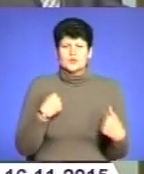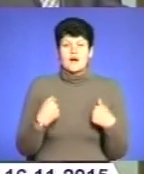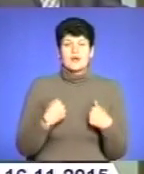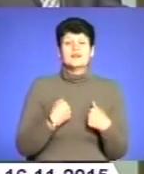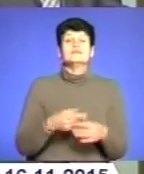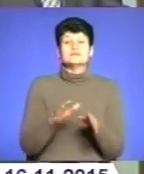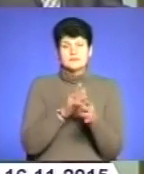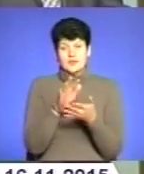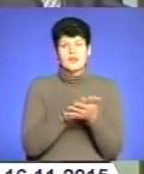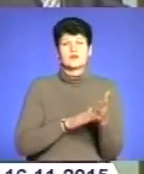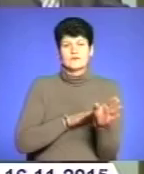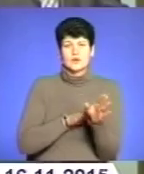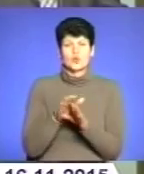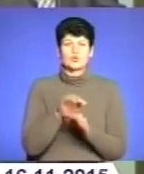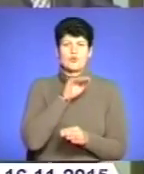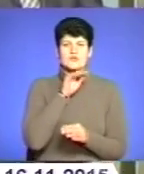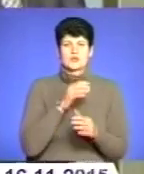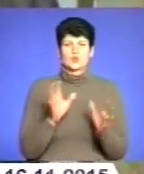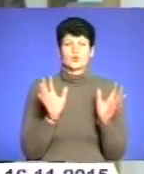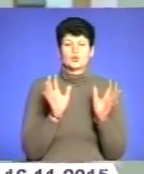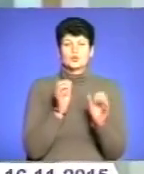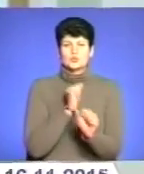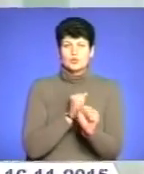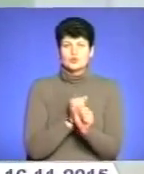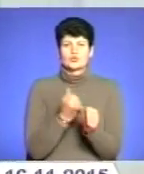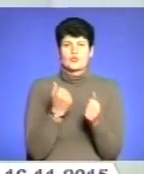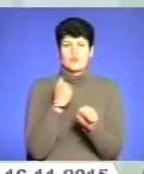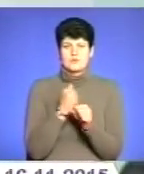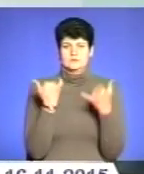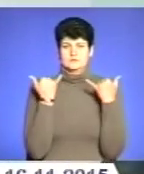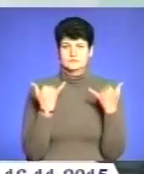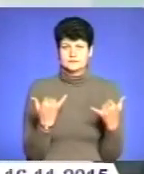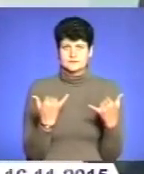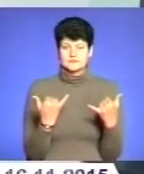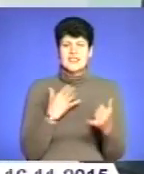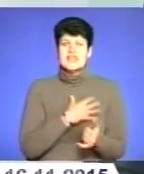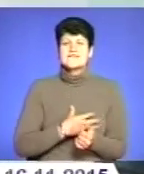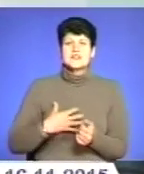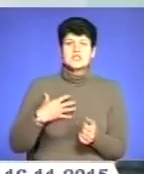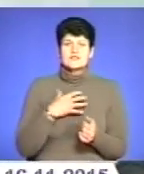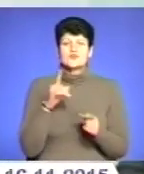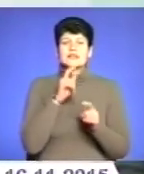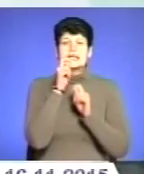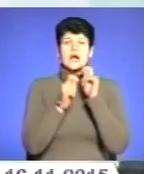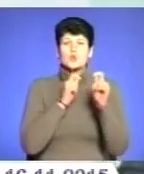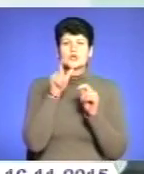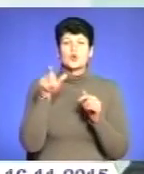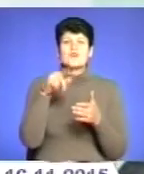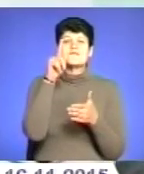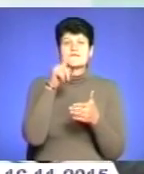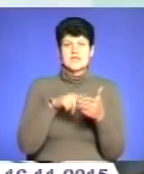далі виконують професійну роботу, яку робите до тепер. І найважливіше, що ви даруєте людям віру.